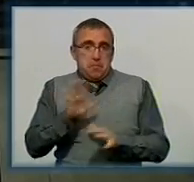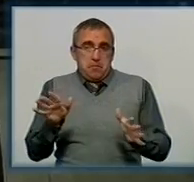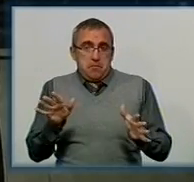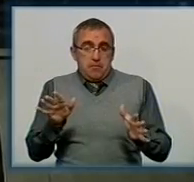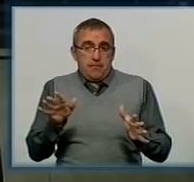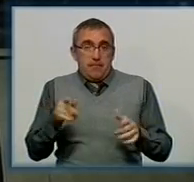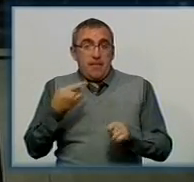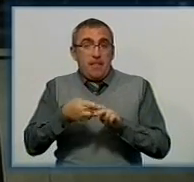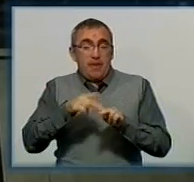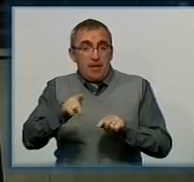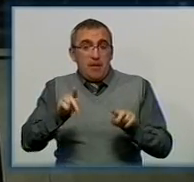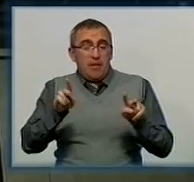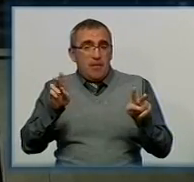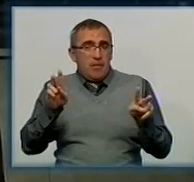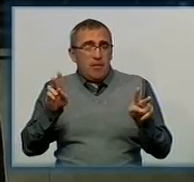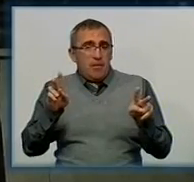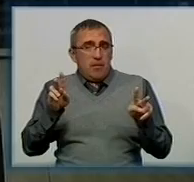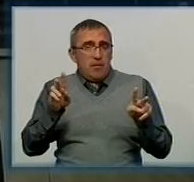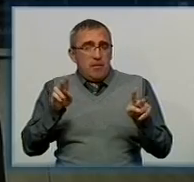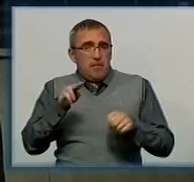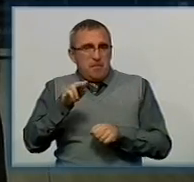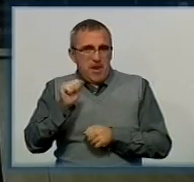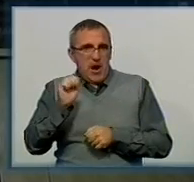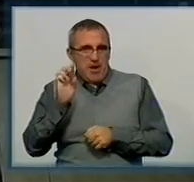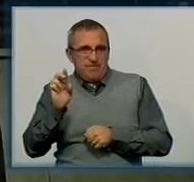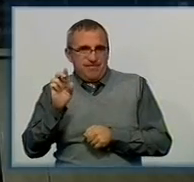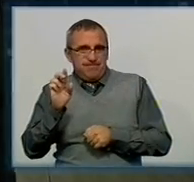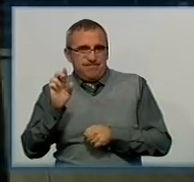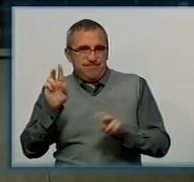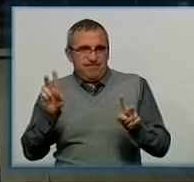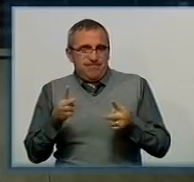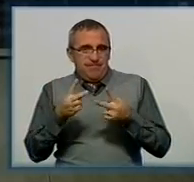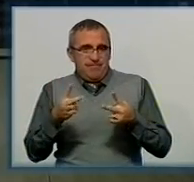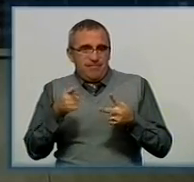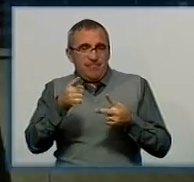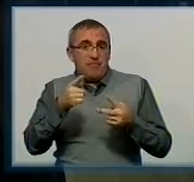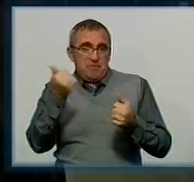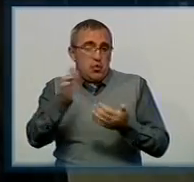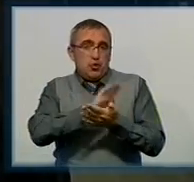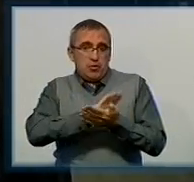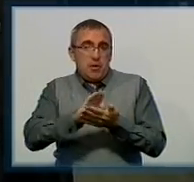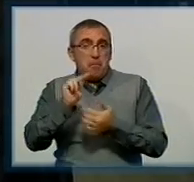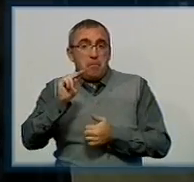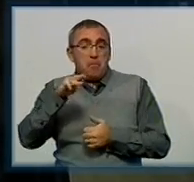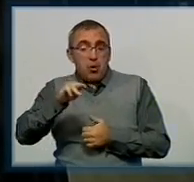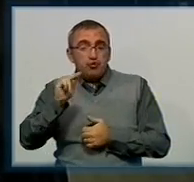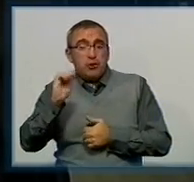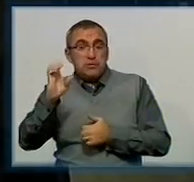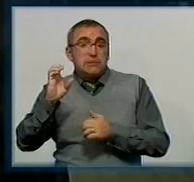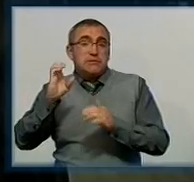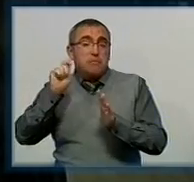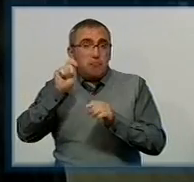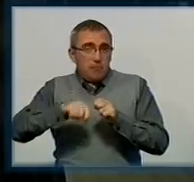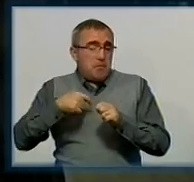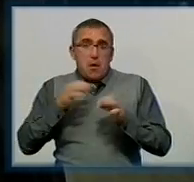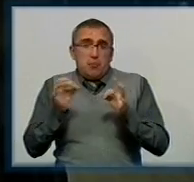Це паб Дублін у нас. Це паб, Так. Тобто він в надліждженому вигляді. МЧС нас перевіряє. Я